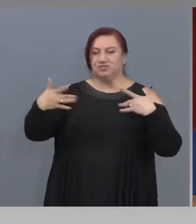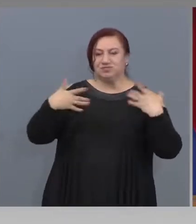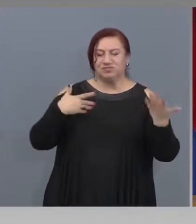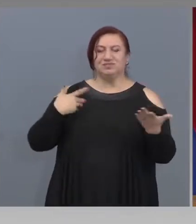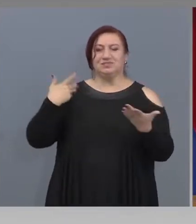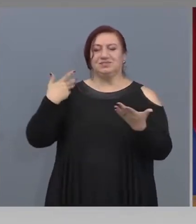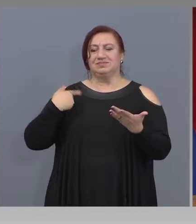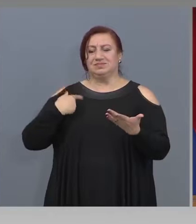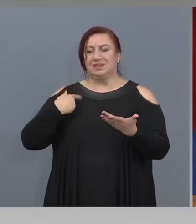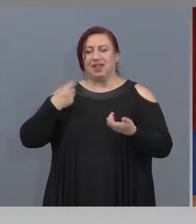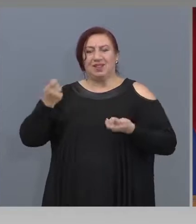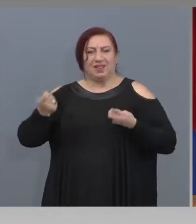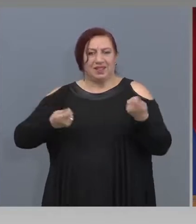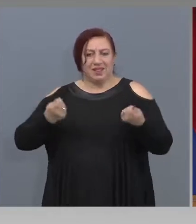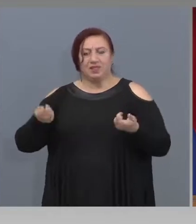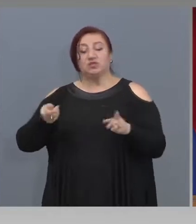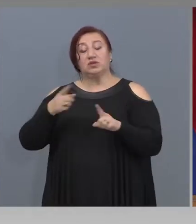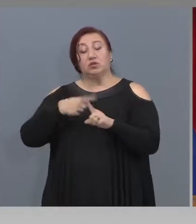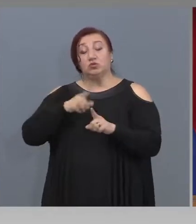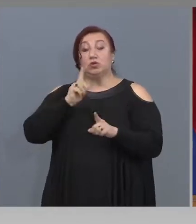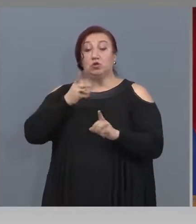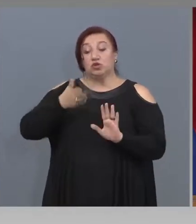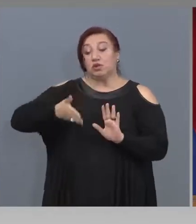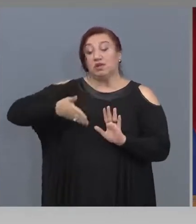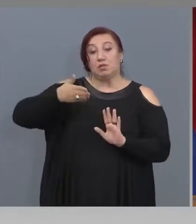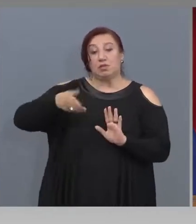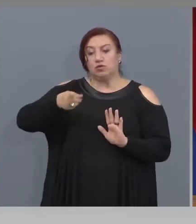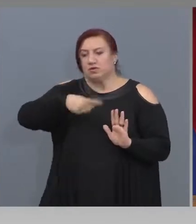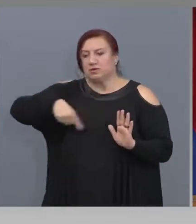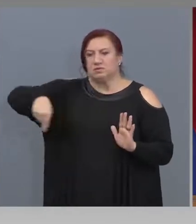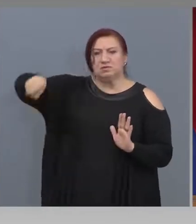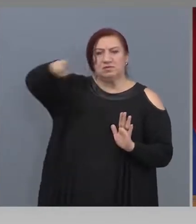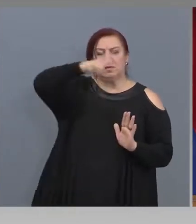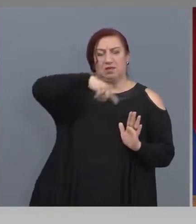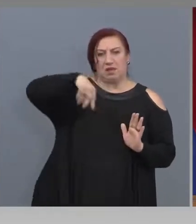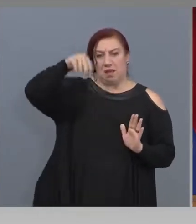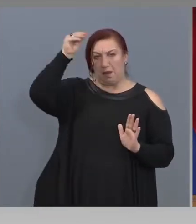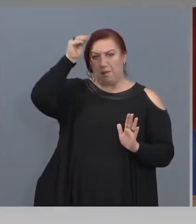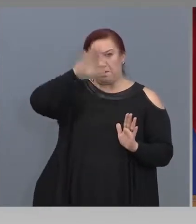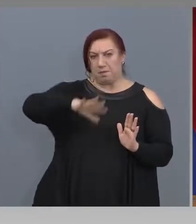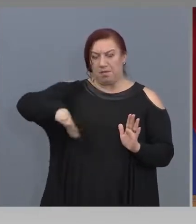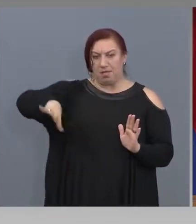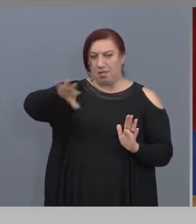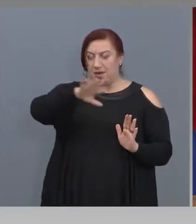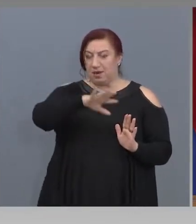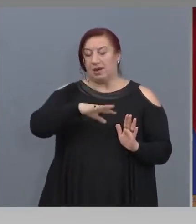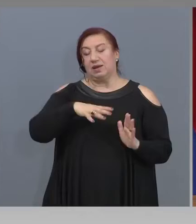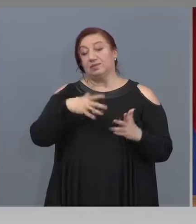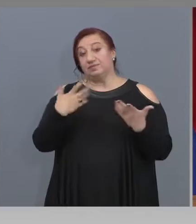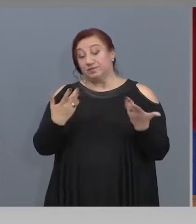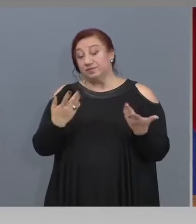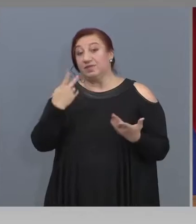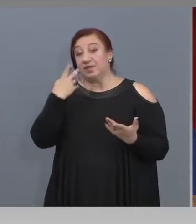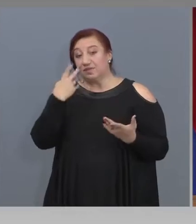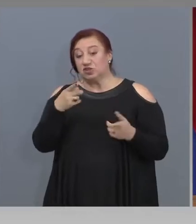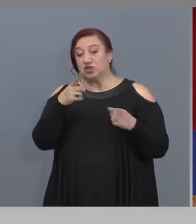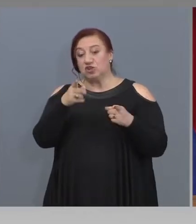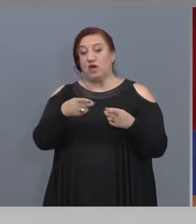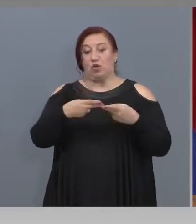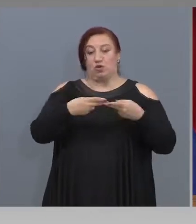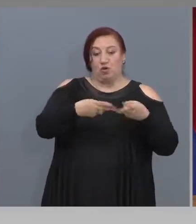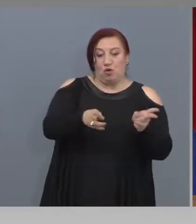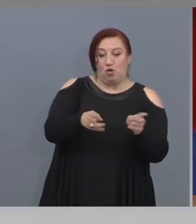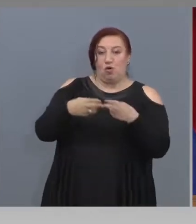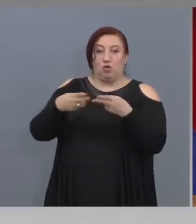евентуално и да пътуват с него в страната, с оглед на… Виждате, че все пак това, което се отваря,